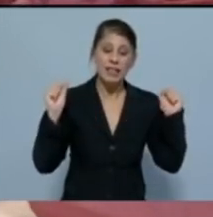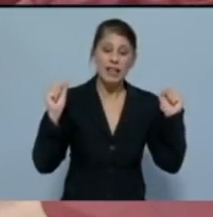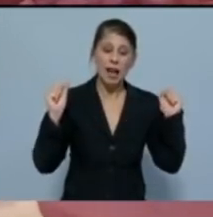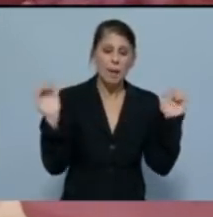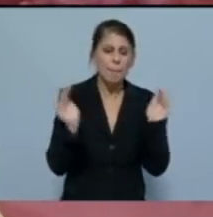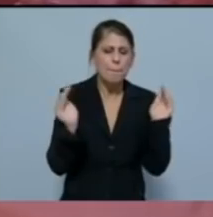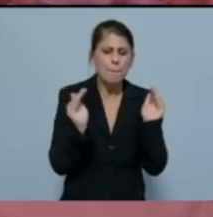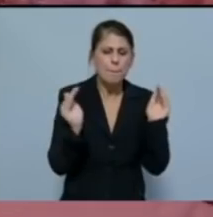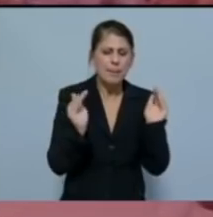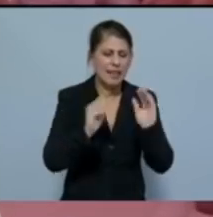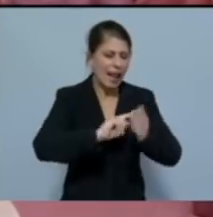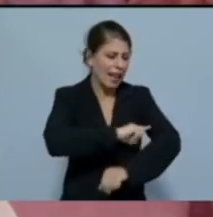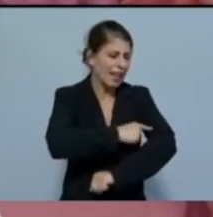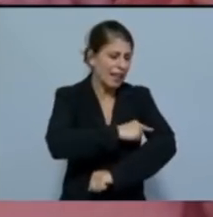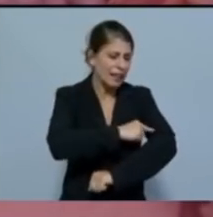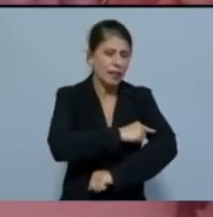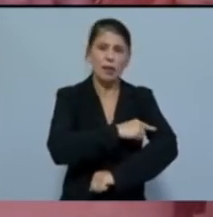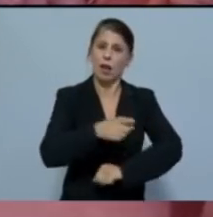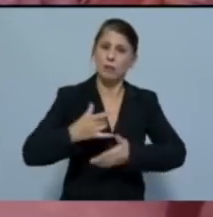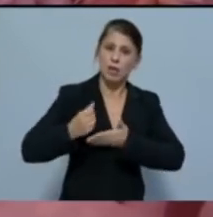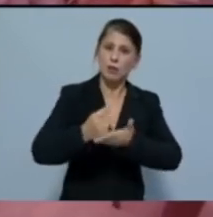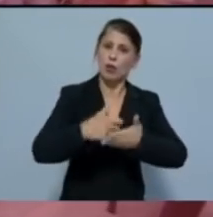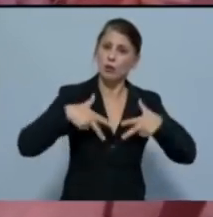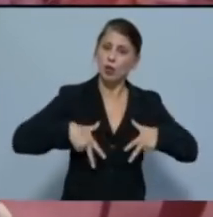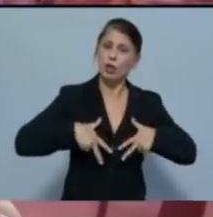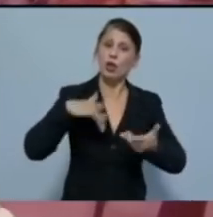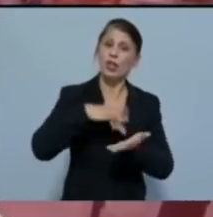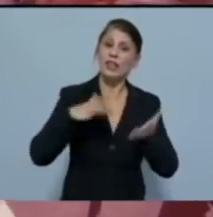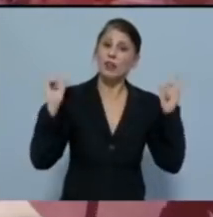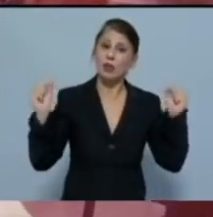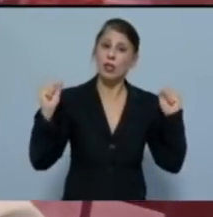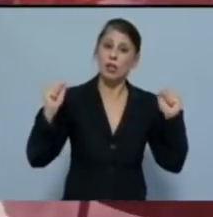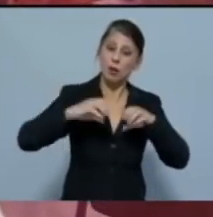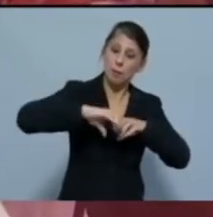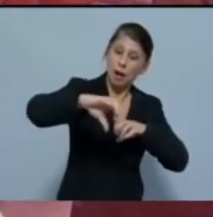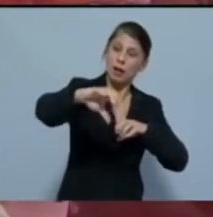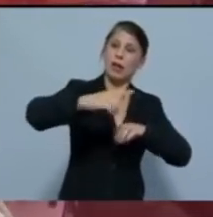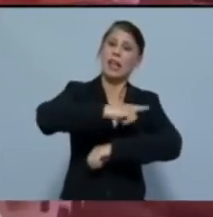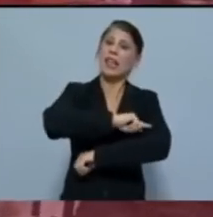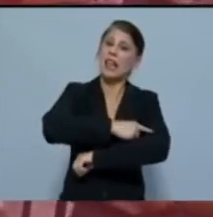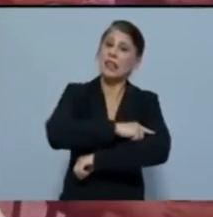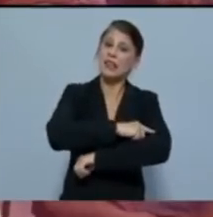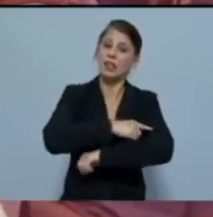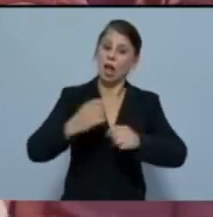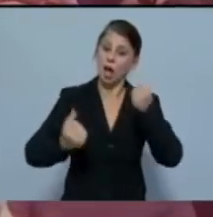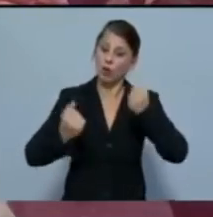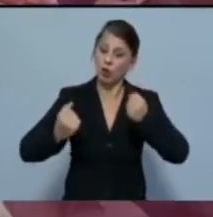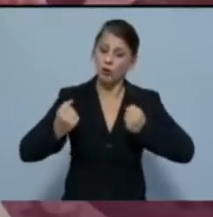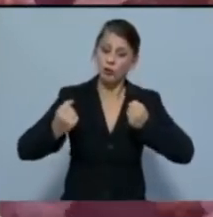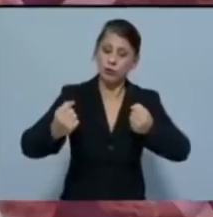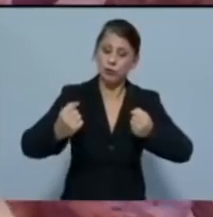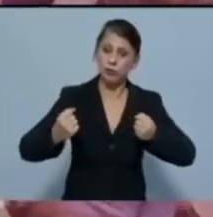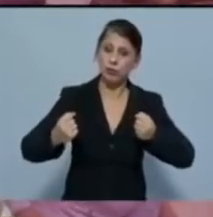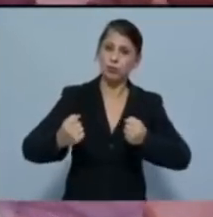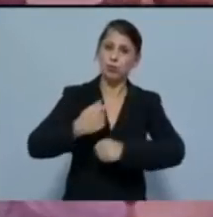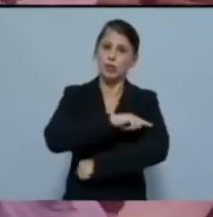Με χρηματοδότηση από το κράτος. Με κέντρα υγείας, αποκεντρωμένα ιατρεία, κινητές μονάδες, χωρίς